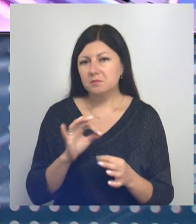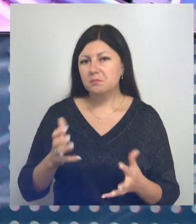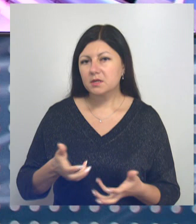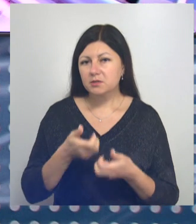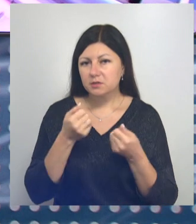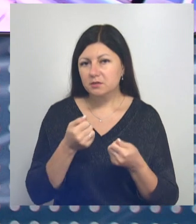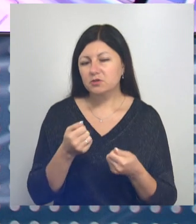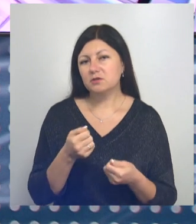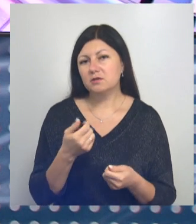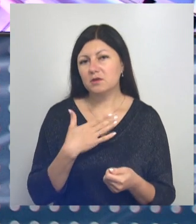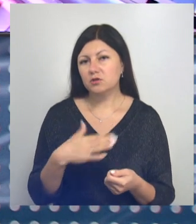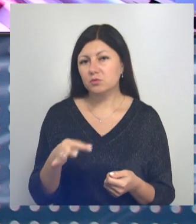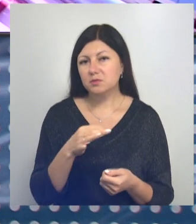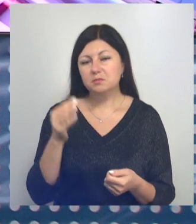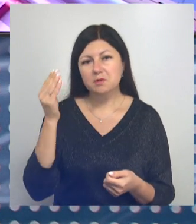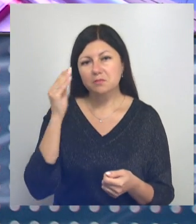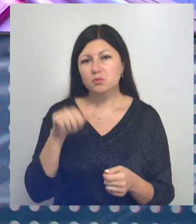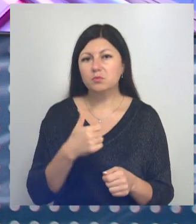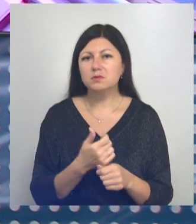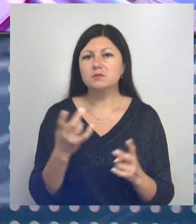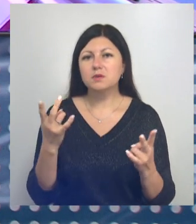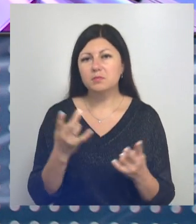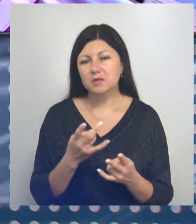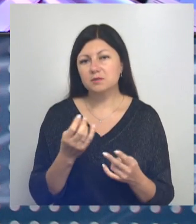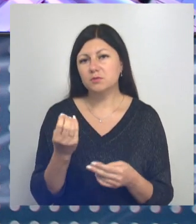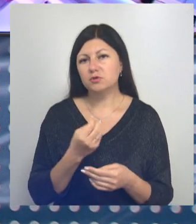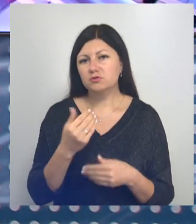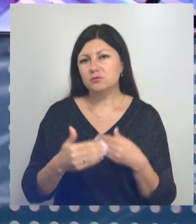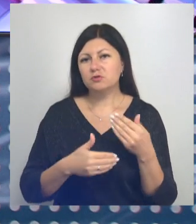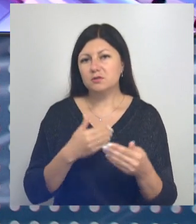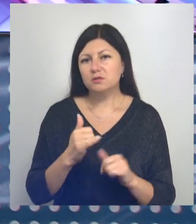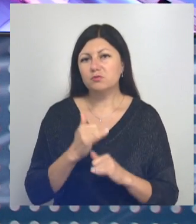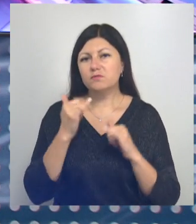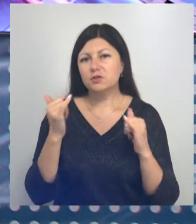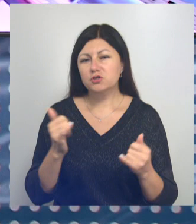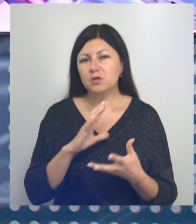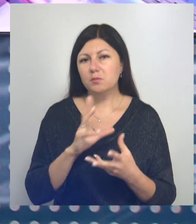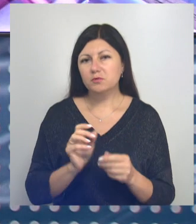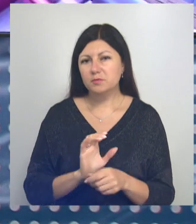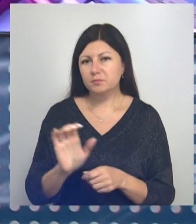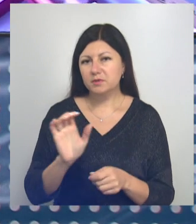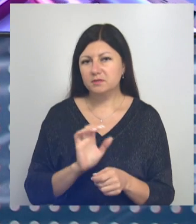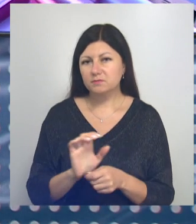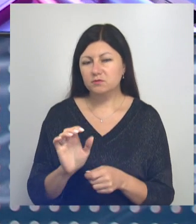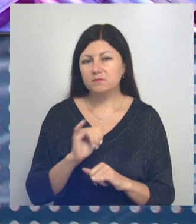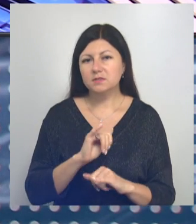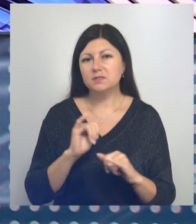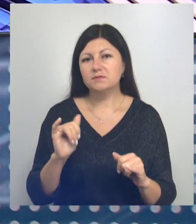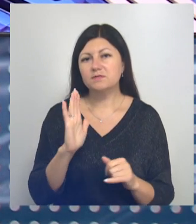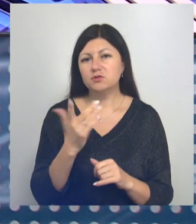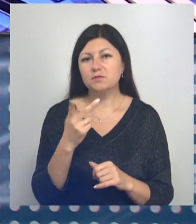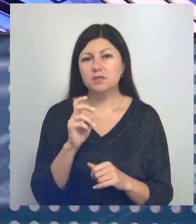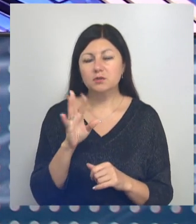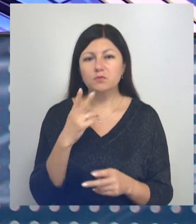бизнеса в нашей области, по мнению губернатора, необходимы следующие шаги для увеличения объемов производства. Развитие Вячеслав